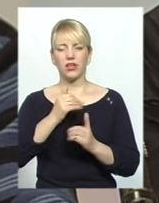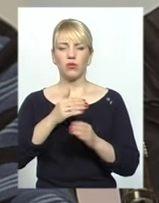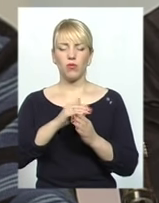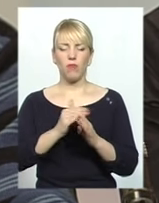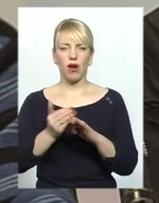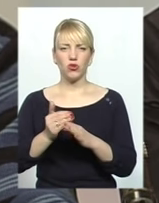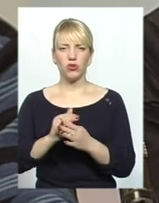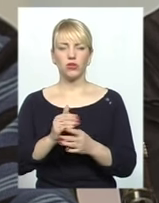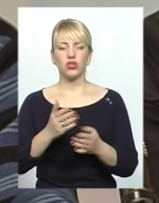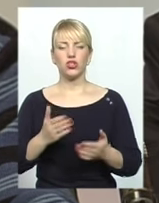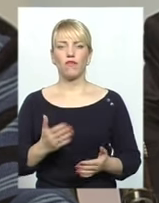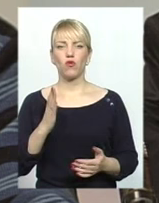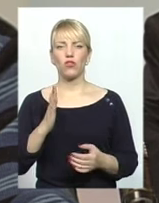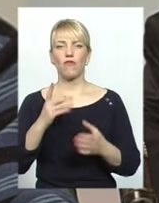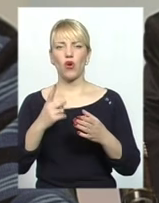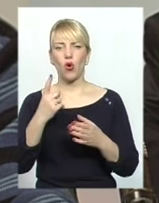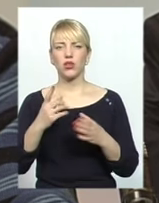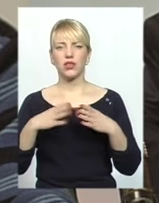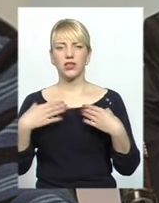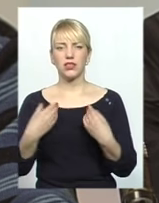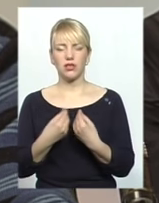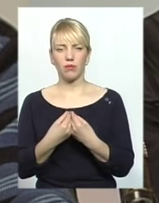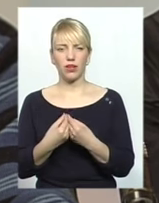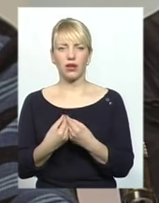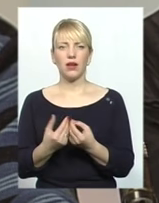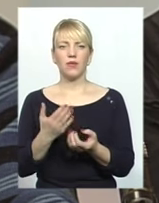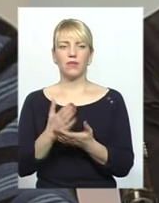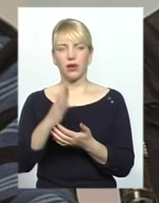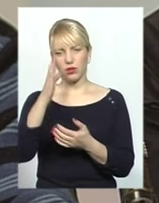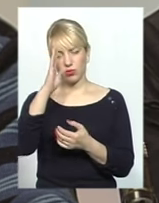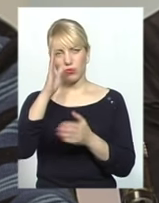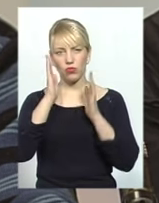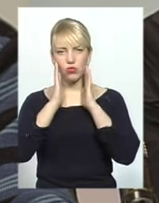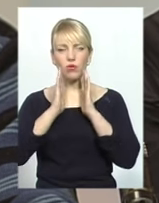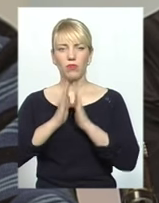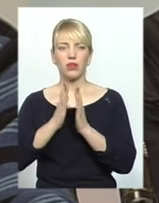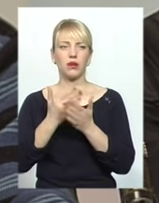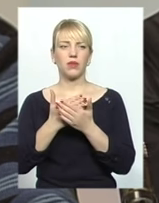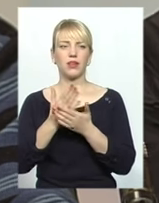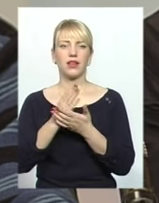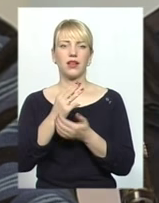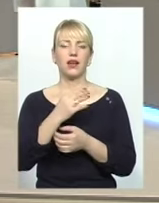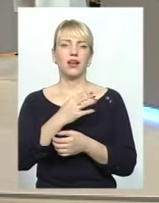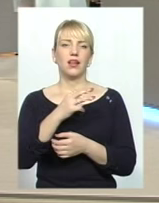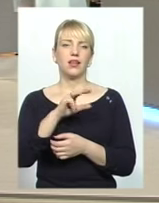в одних сім'ях мають чоловіки-мусульмани, мають теж